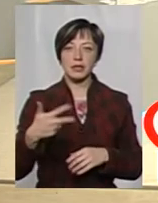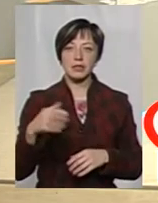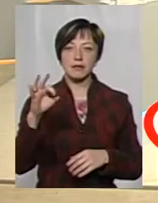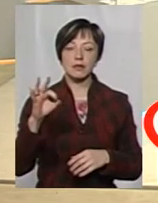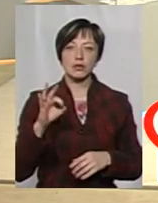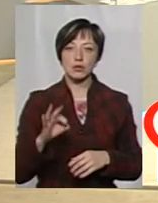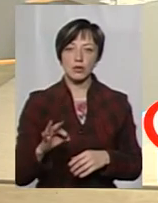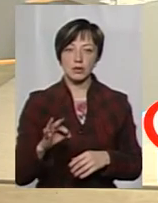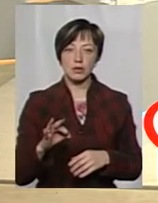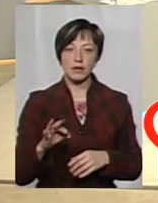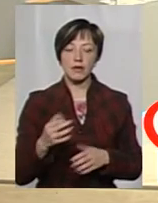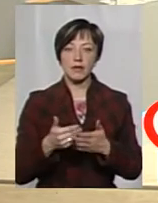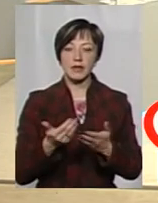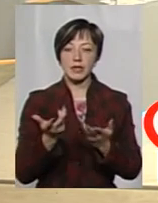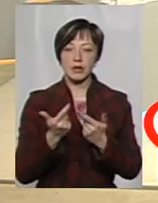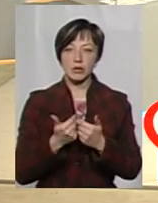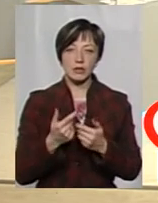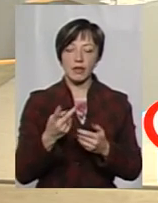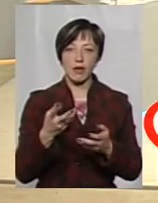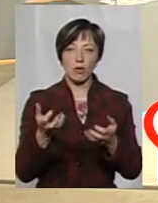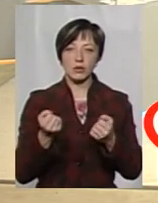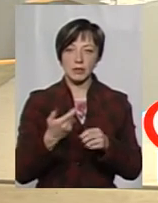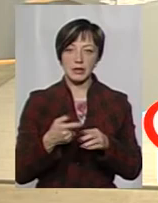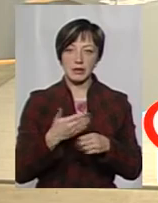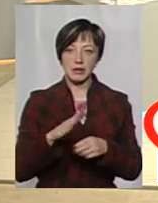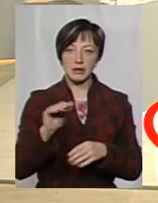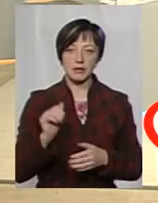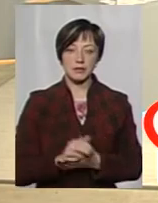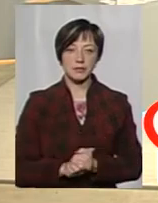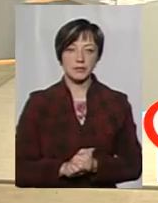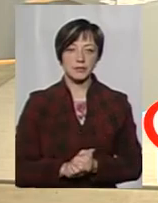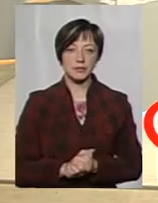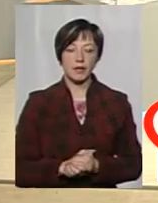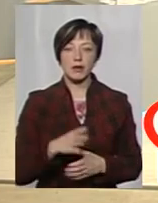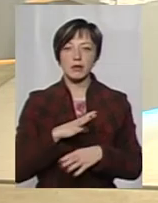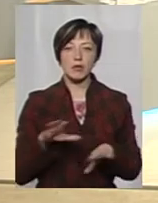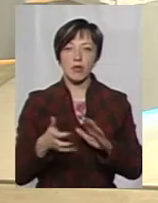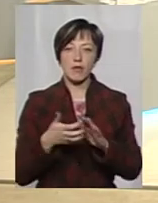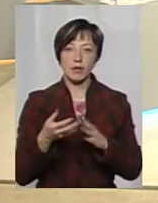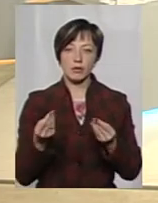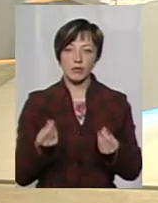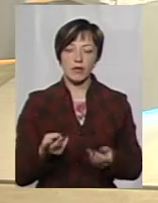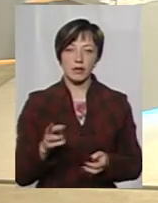% від кількості не отримали, ну, не було б фінансування просто.